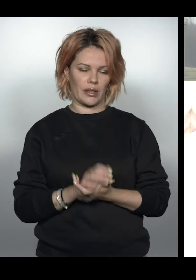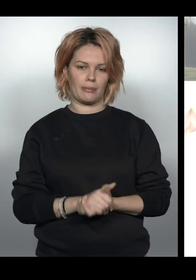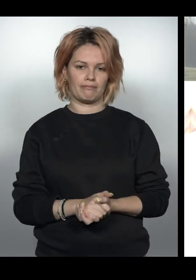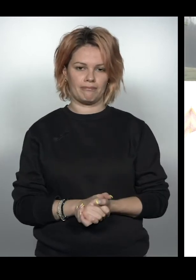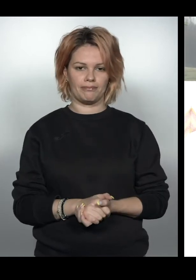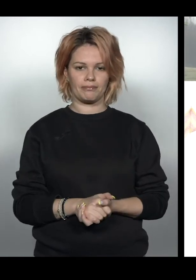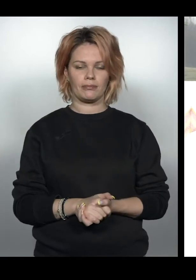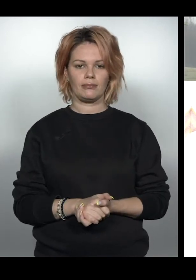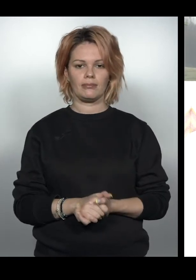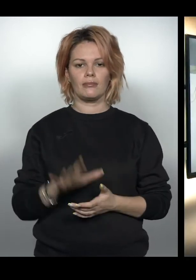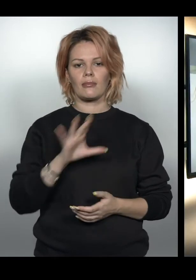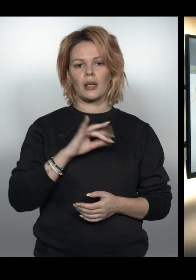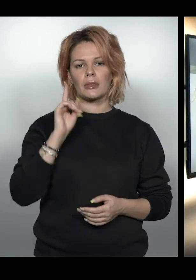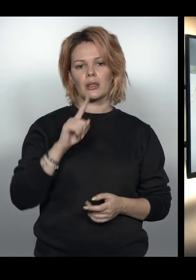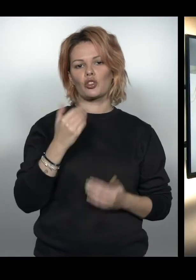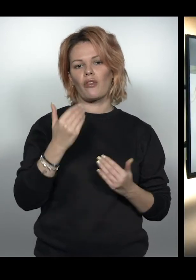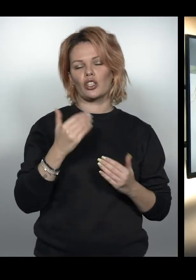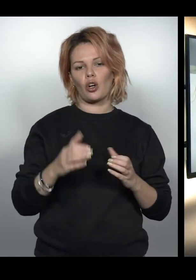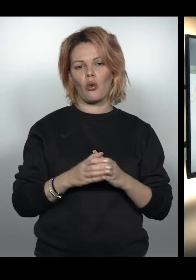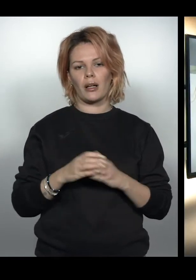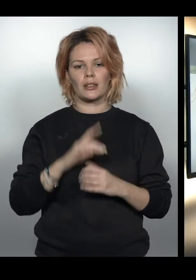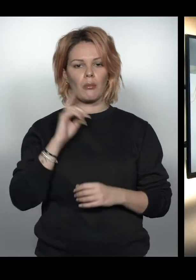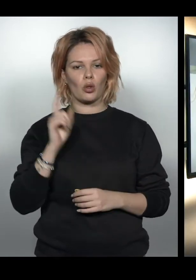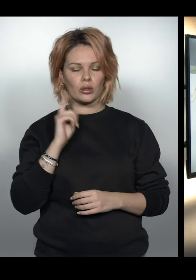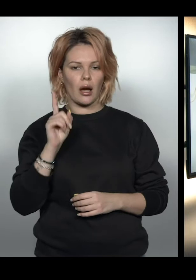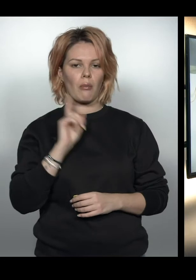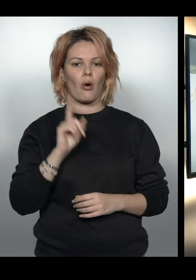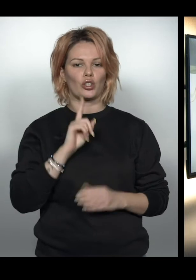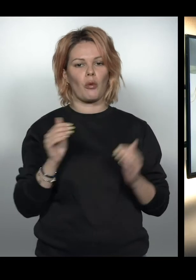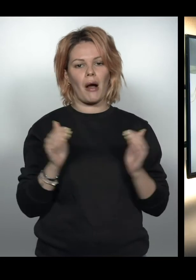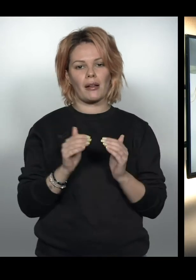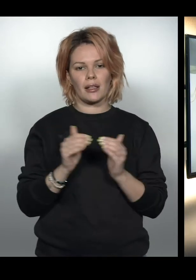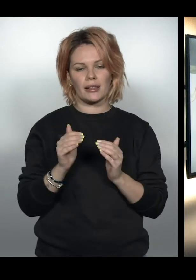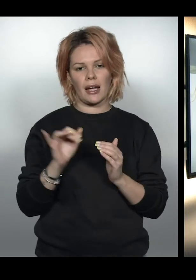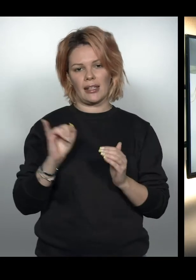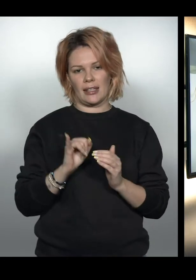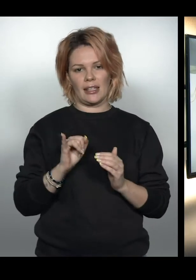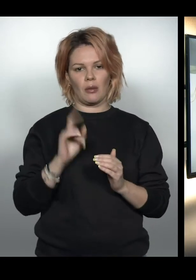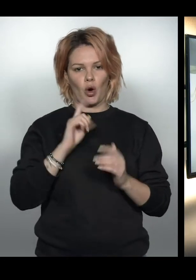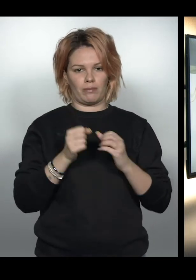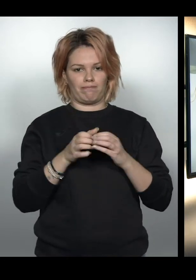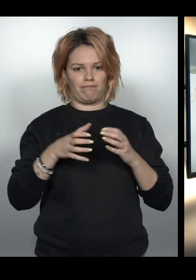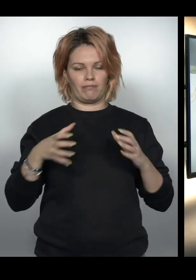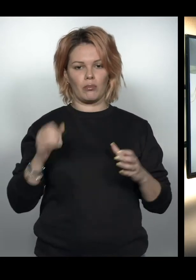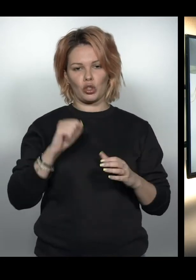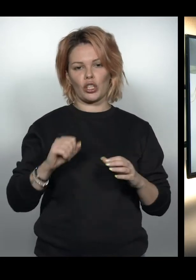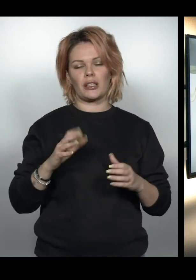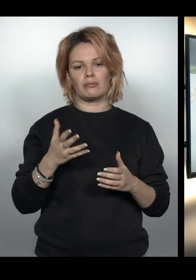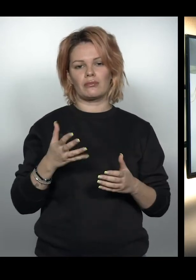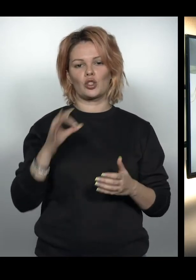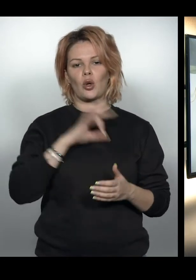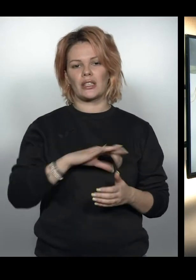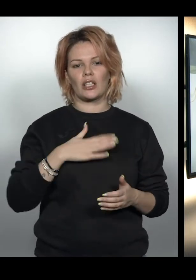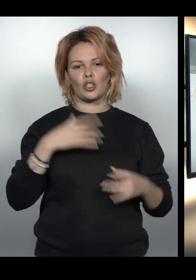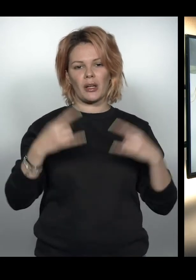основне. Ми знаємо, що ваша команда молода, поки що маленька і формується. Тому, я думаю, ви зараз можете